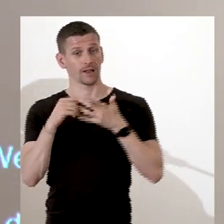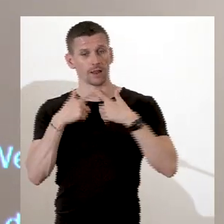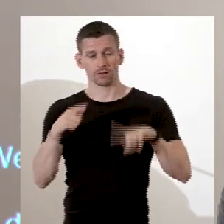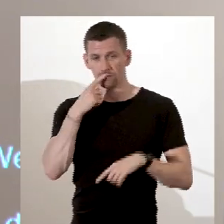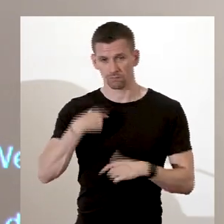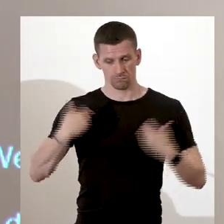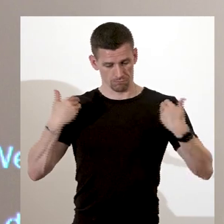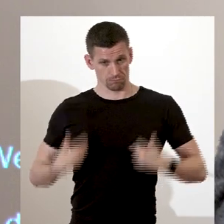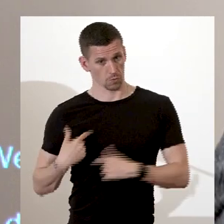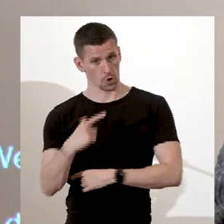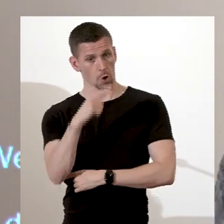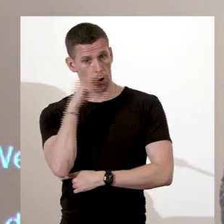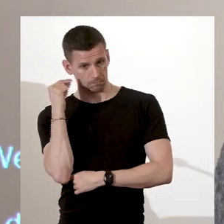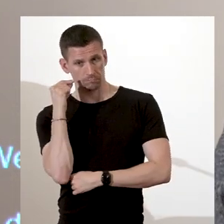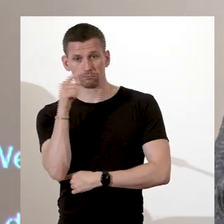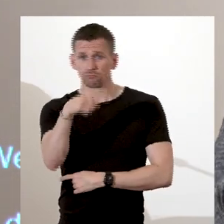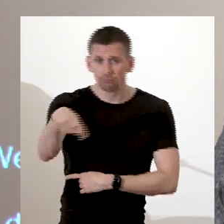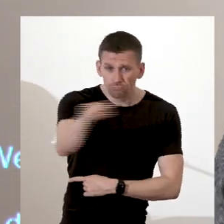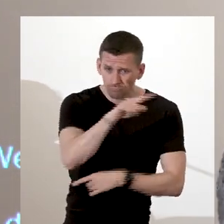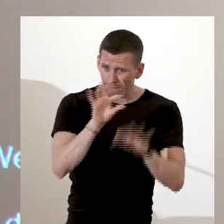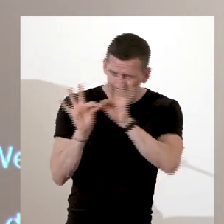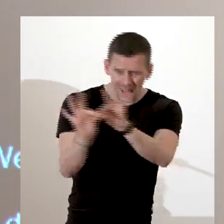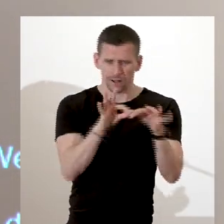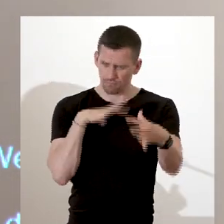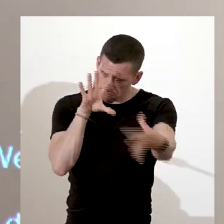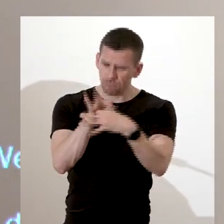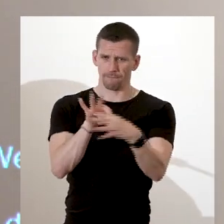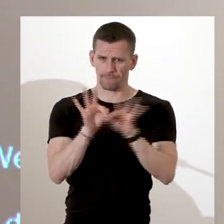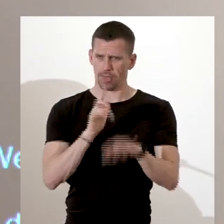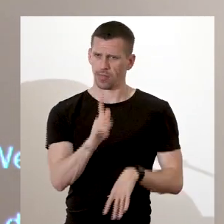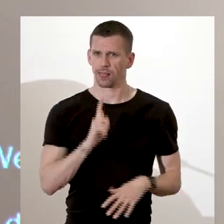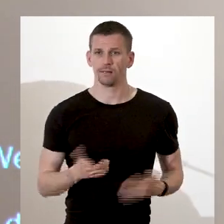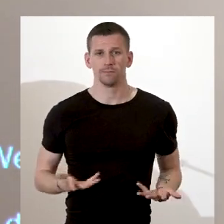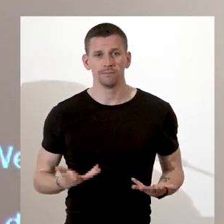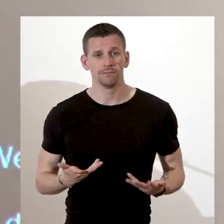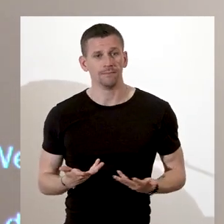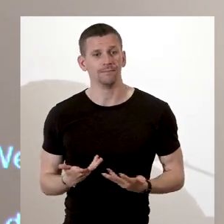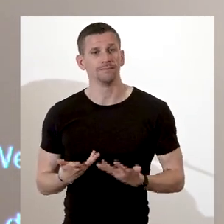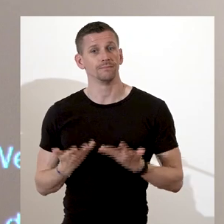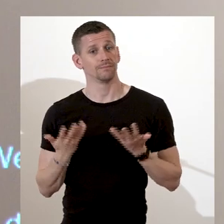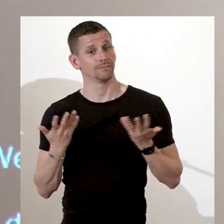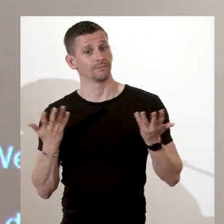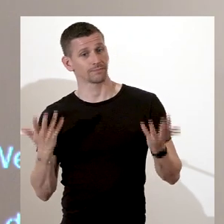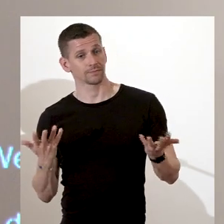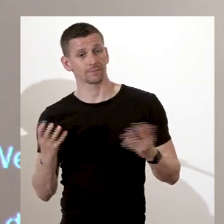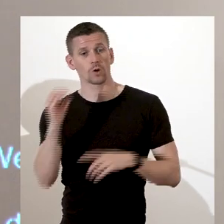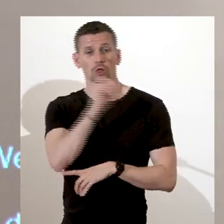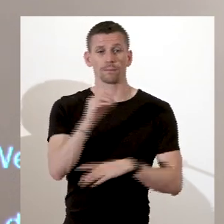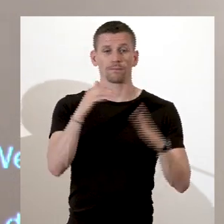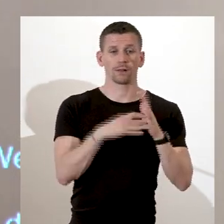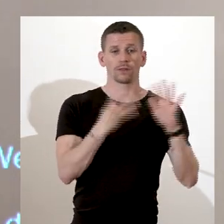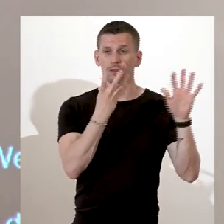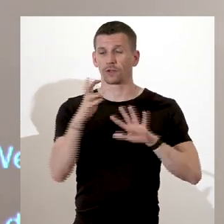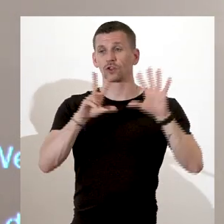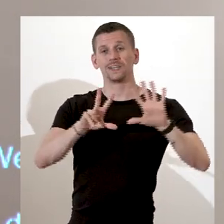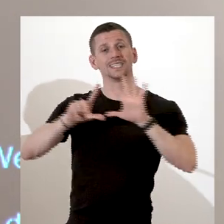de ce croquis qui a été créé en octobre 1787, quelques mois après la fondation de la société pour l'abolition de la